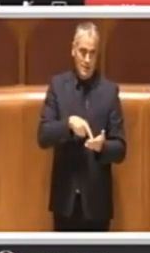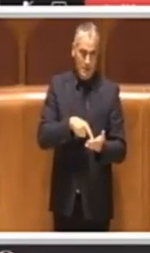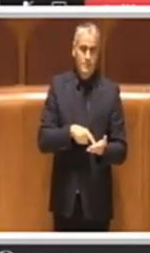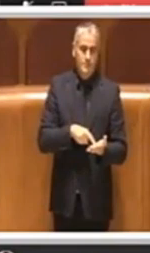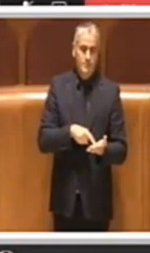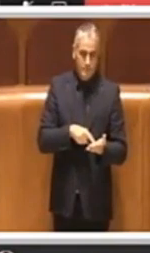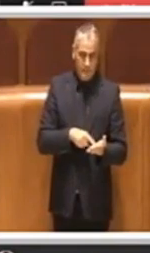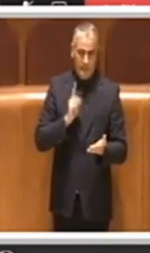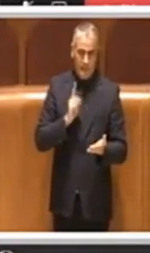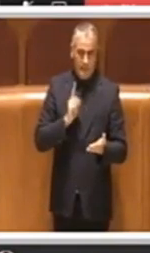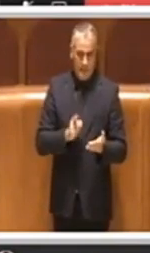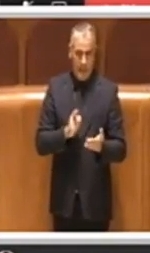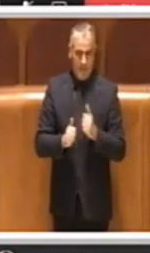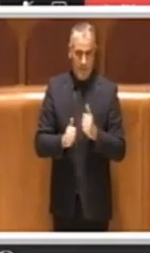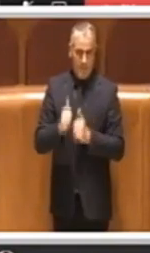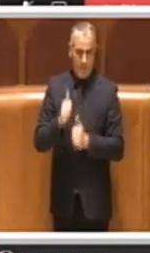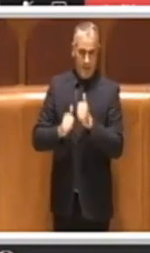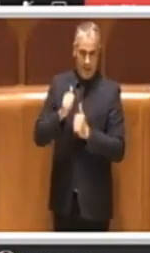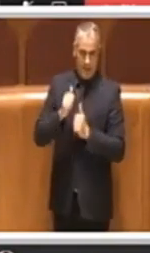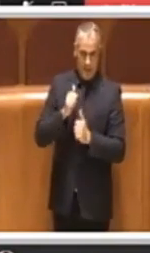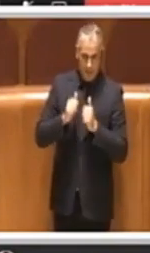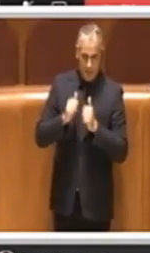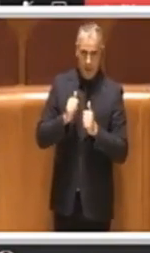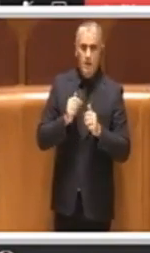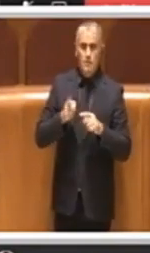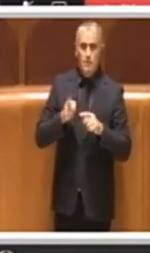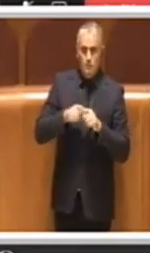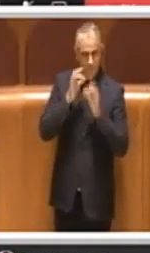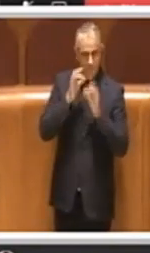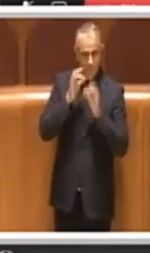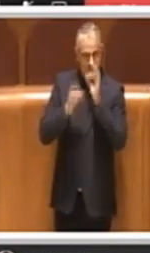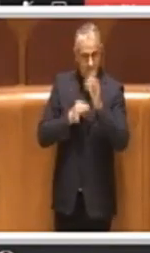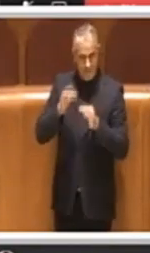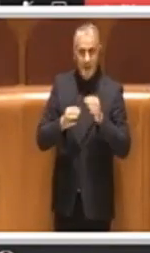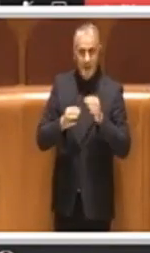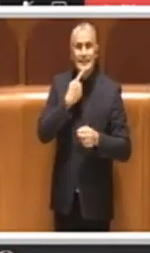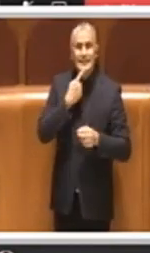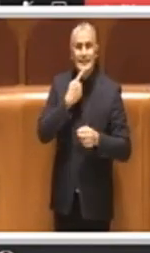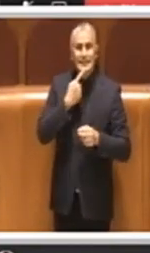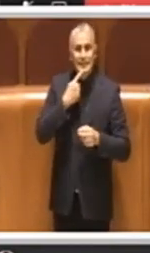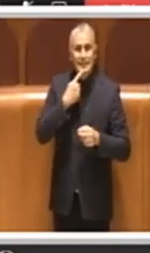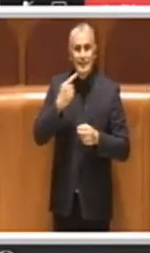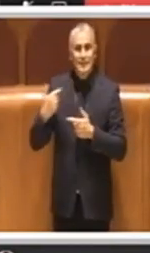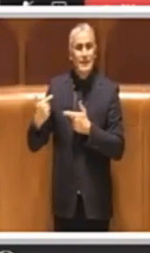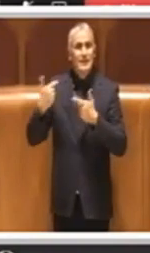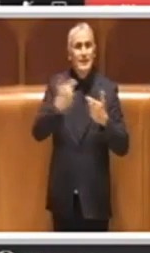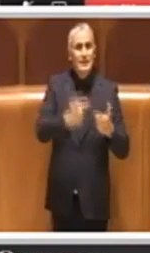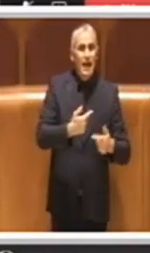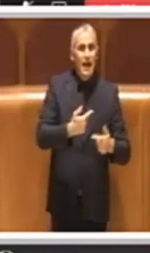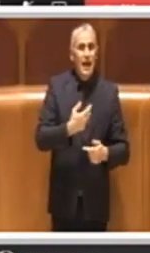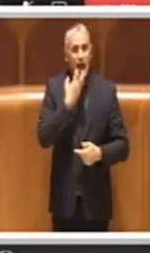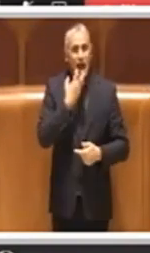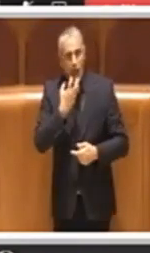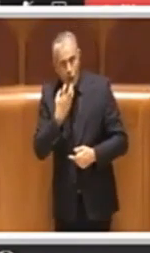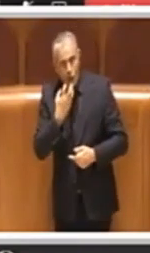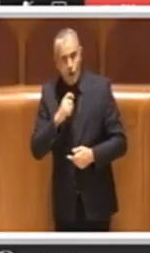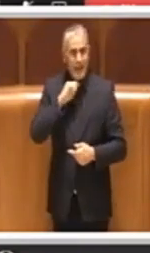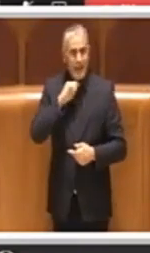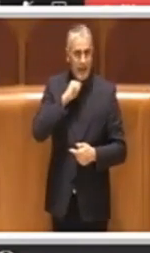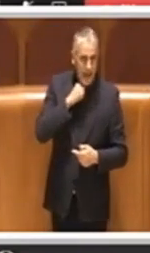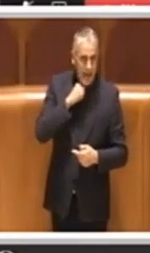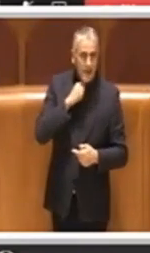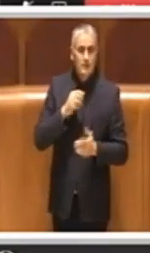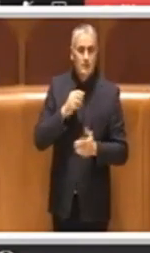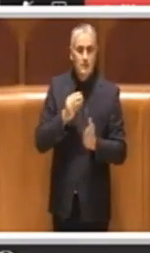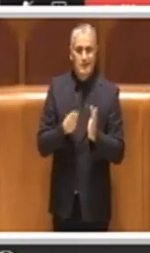prescrivere nei capitolati d'appalto di fornitura di calore sottoscritti da enti pubblici e